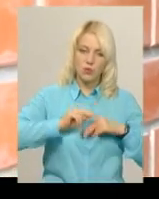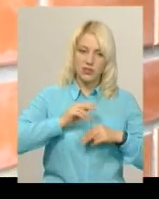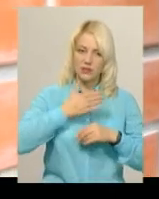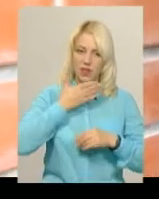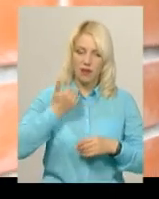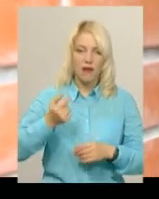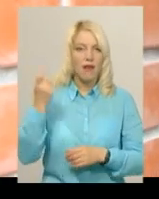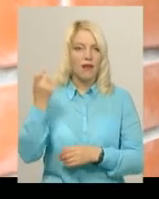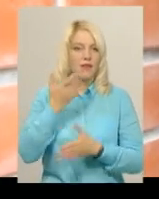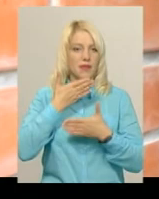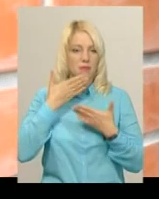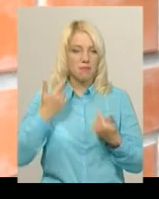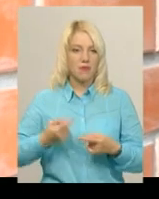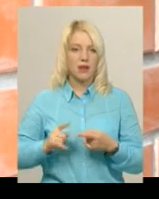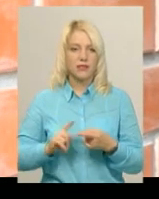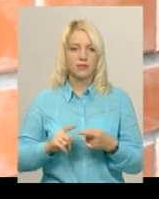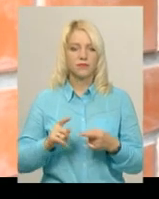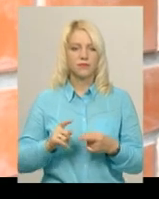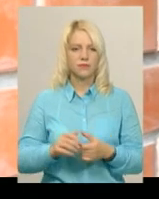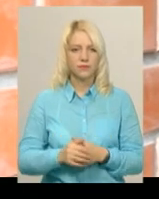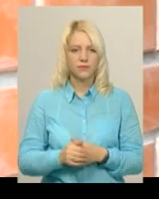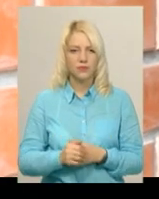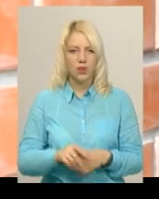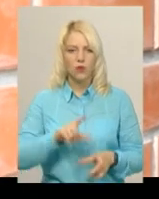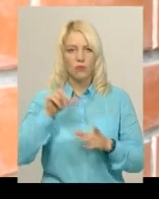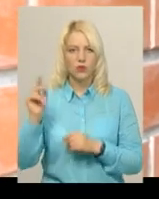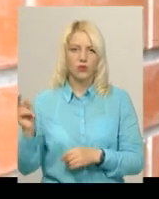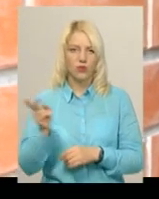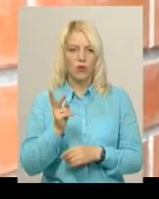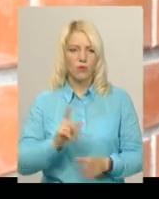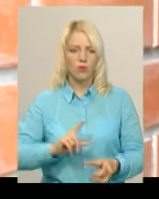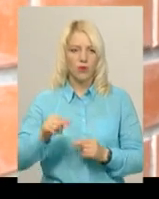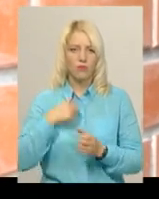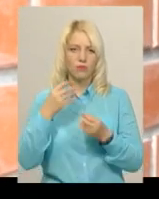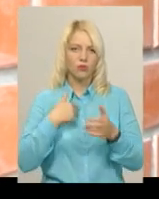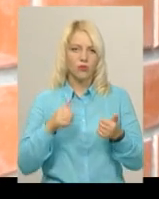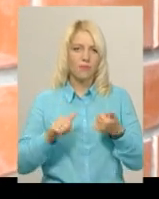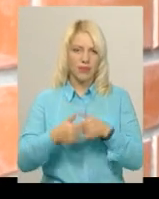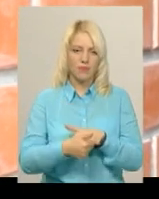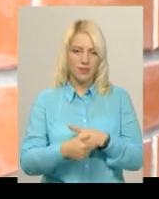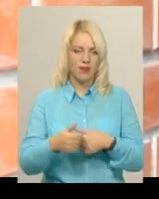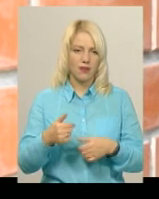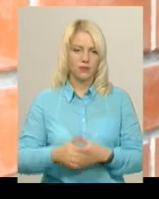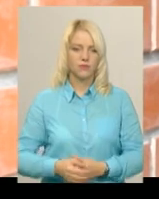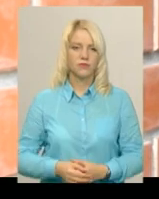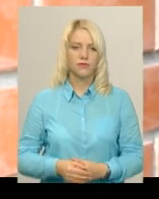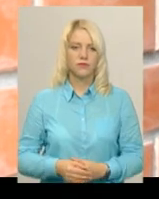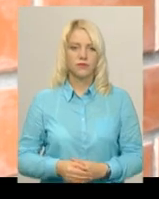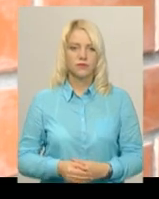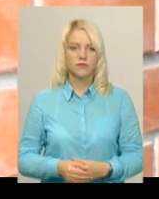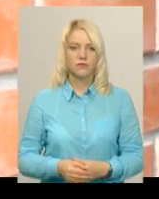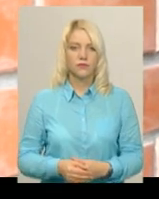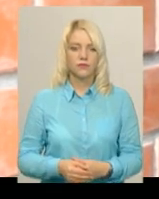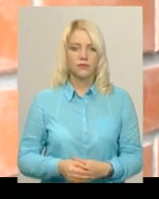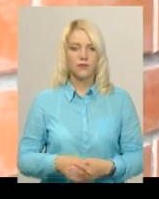щирять? Цим місцем будуть працююю. Ви поїхали, дотувальний зараз буде. Ви, отримуєте, підміняєте свого сцену? Так, мені зараз буде. А, мені зараз буде